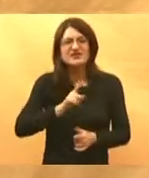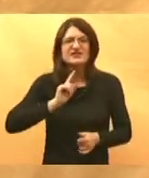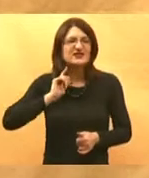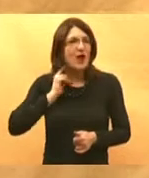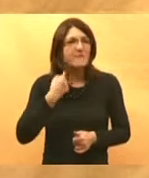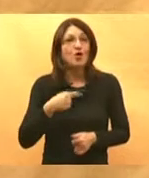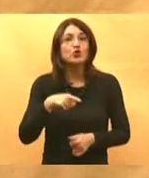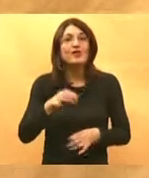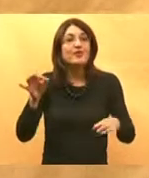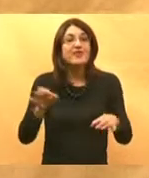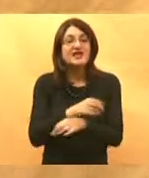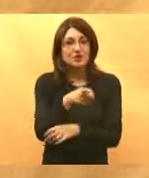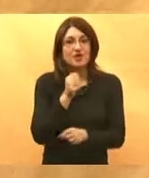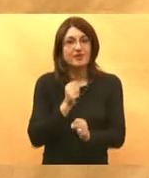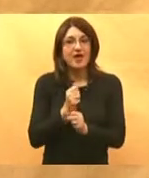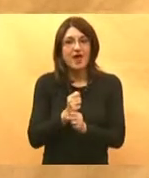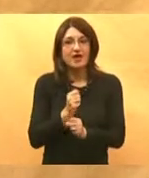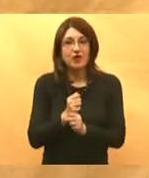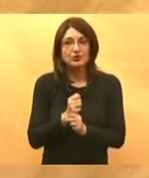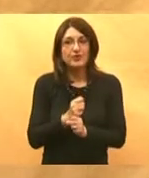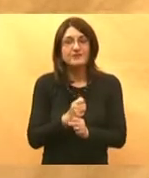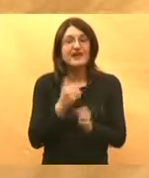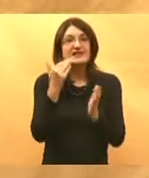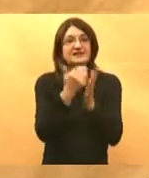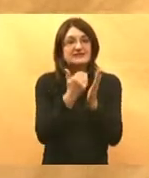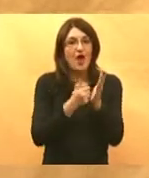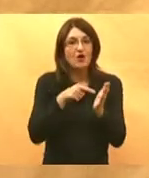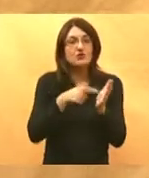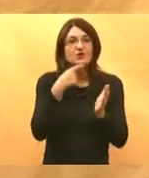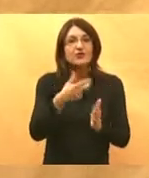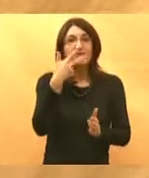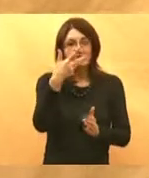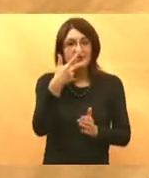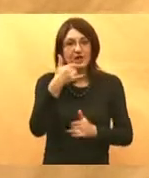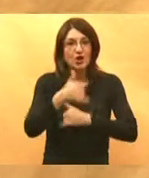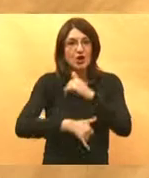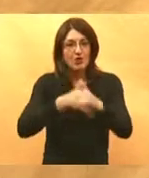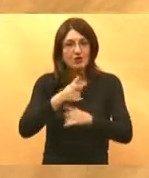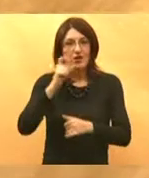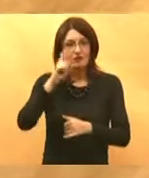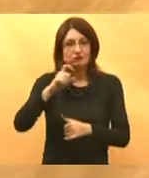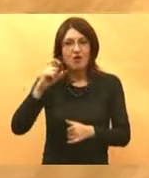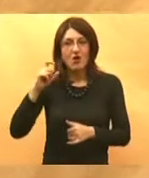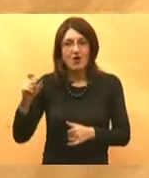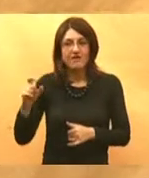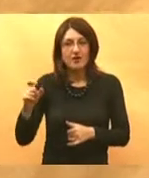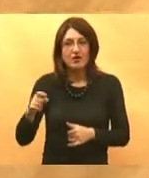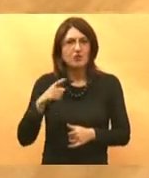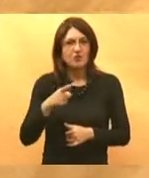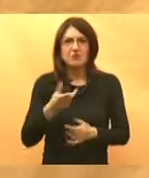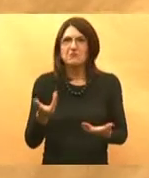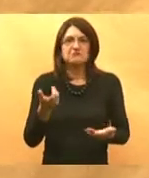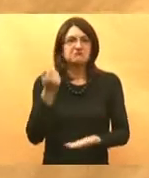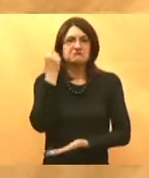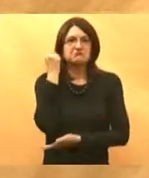o nesreći na radu zakon je limitirao dakle tri godine bolovanja što je isto van pameti